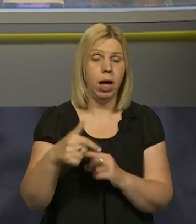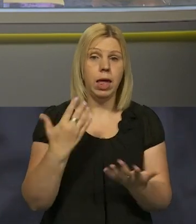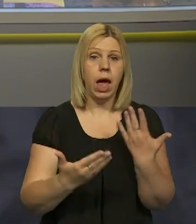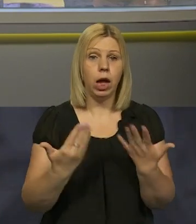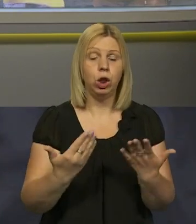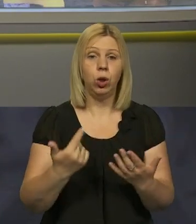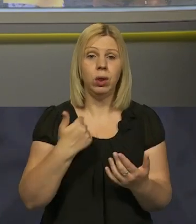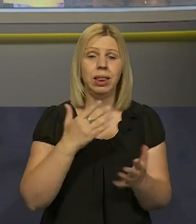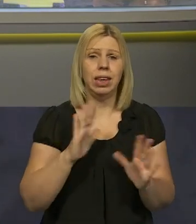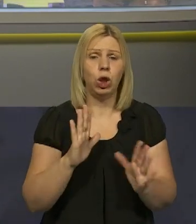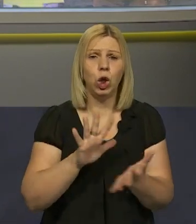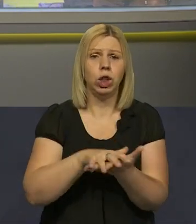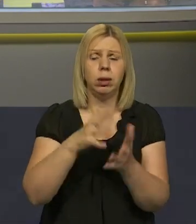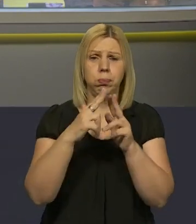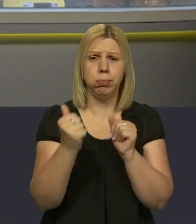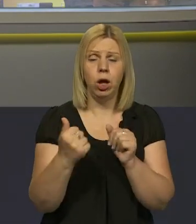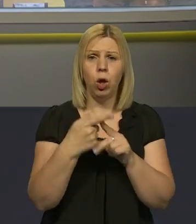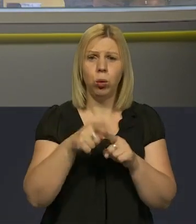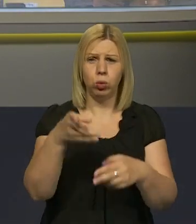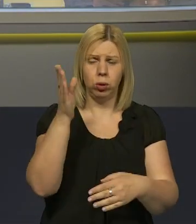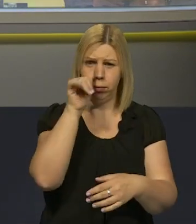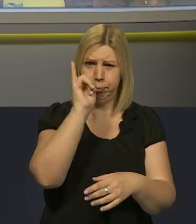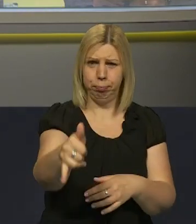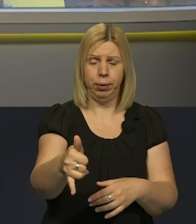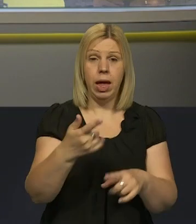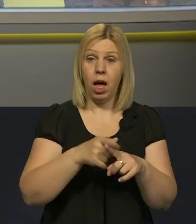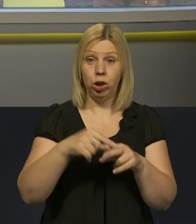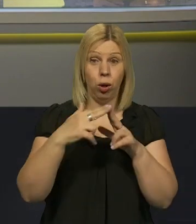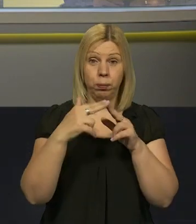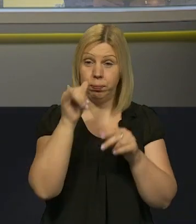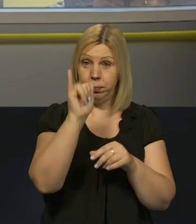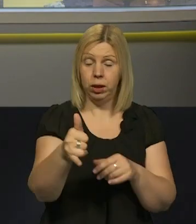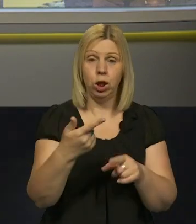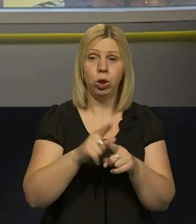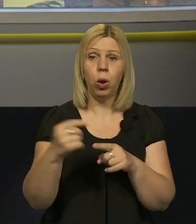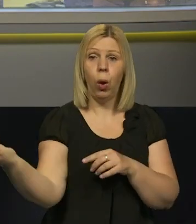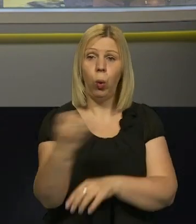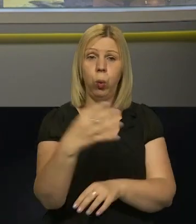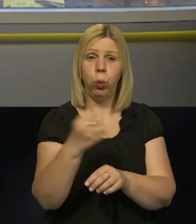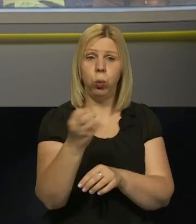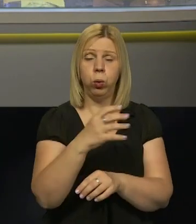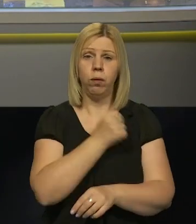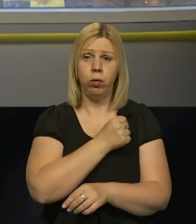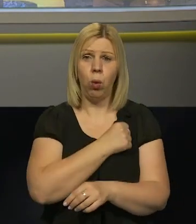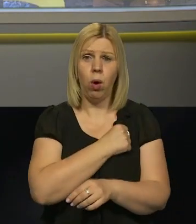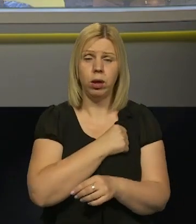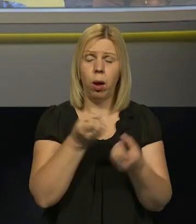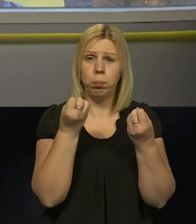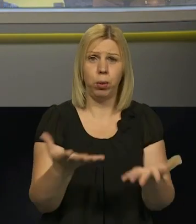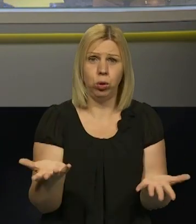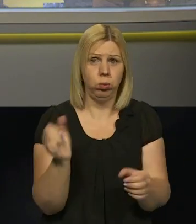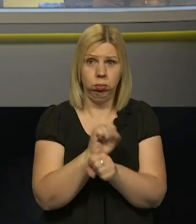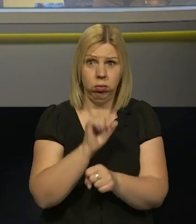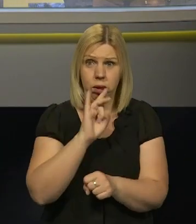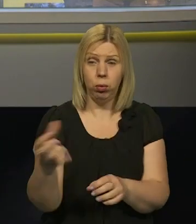не тишість знищити, його треба перекрити. Якщо ми його не перекриємо, то постачання техніки озброєння особового складу, воно просто не